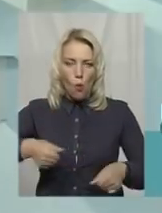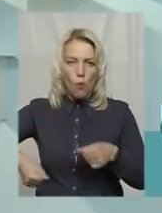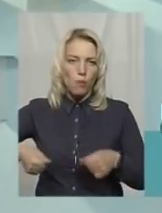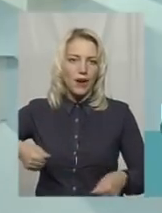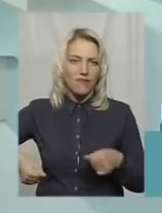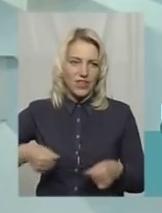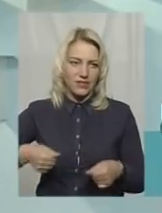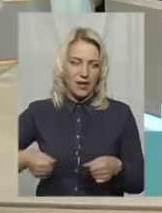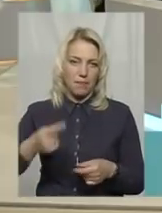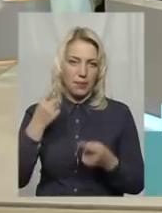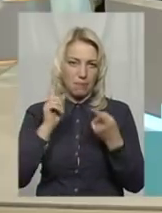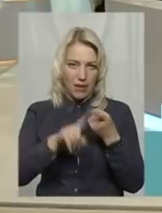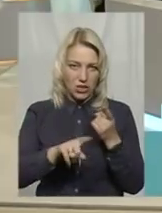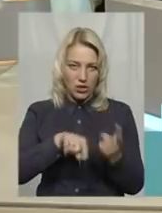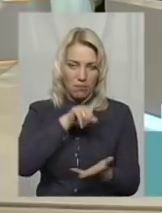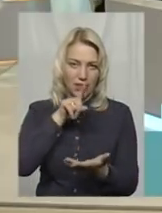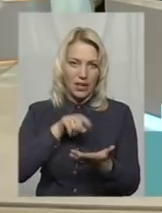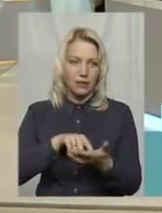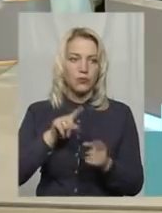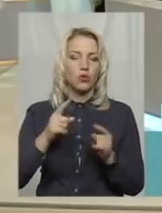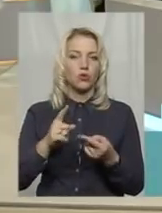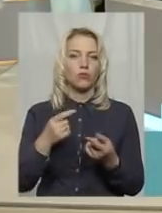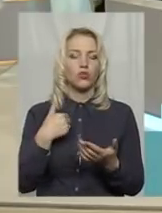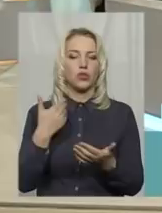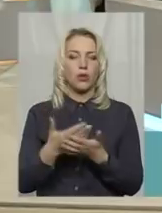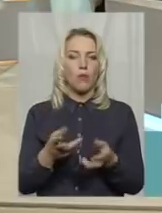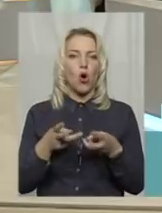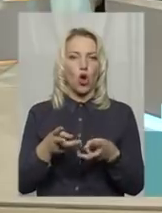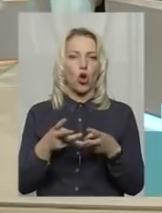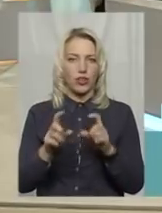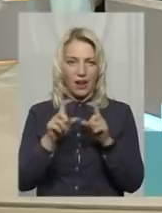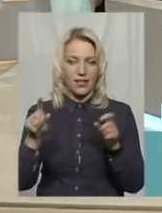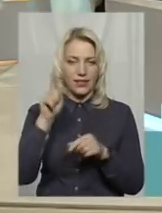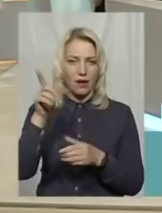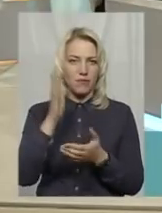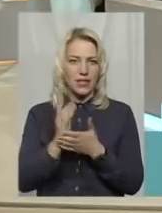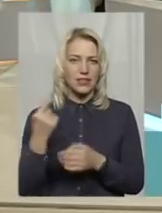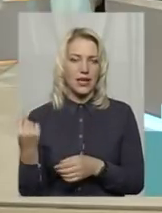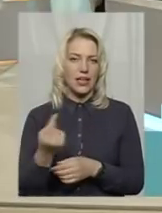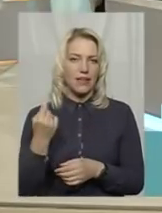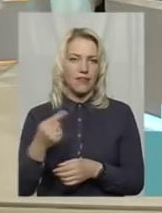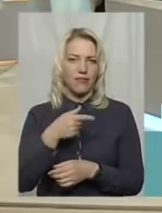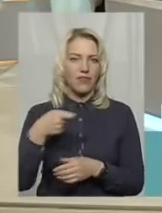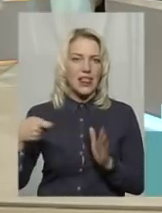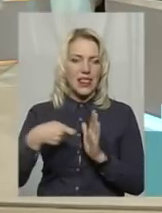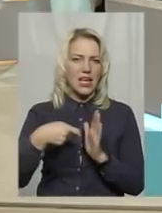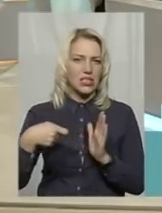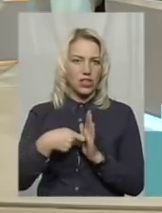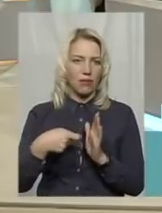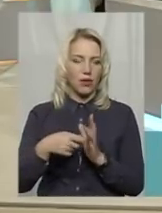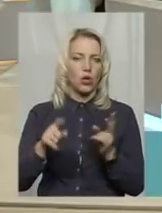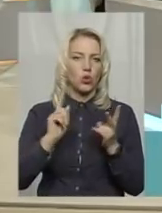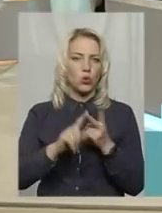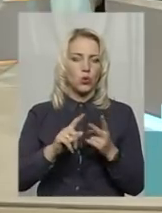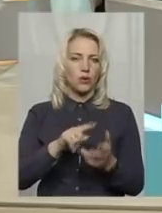стався запитання. Тому що, допустим, на котілях стоять лічильники з флешками. І друге